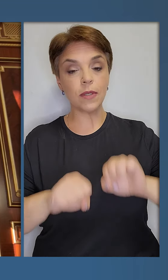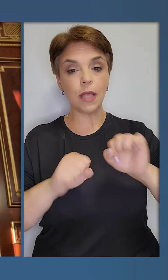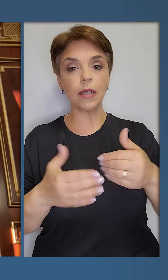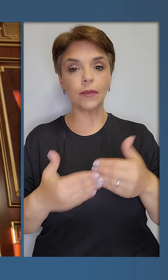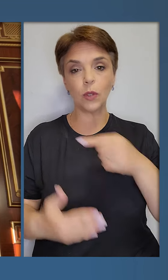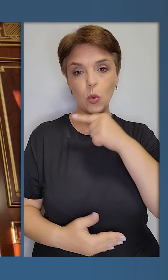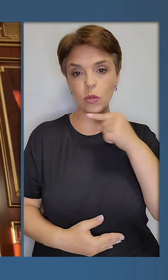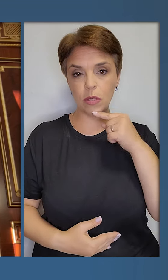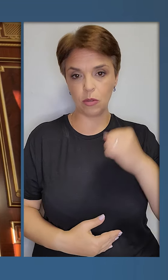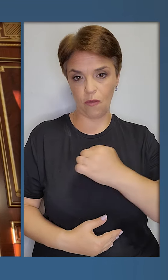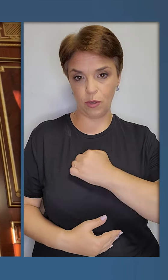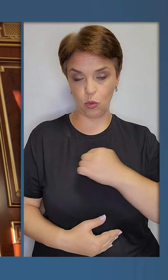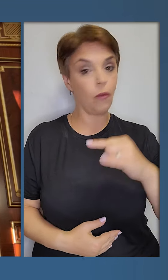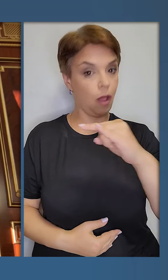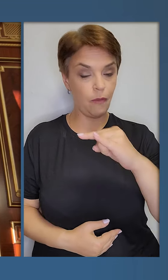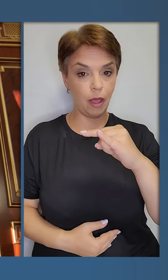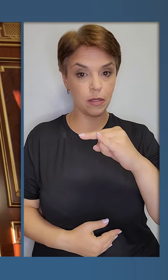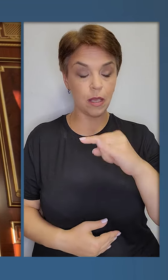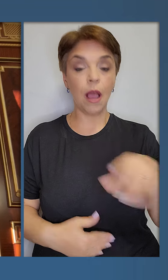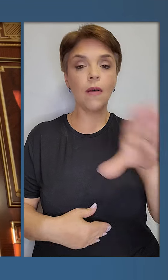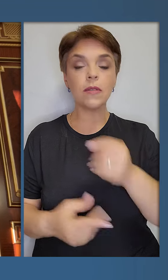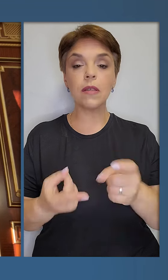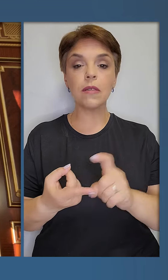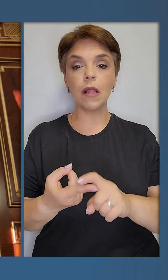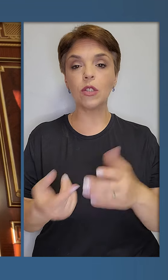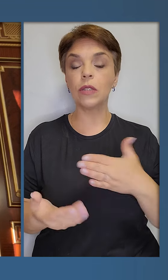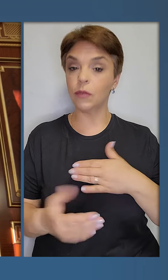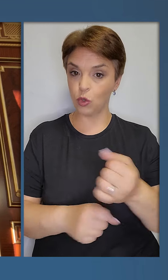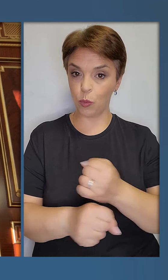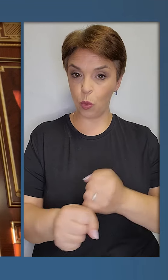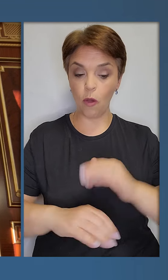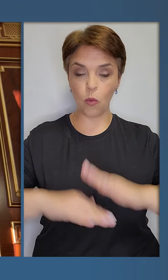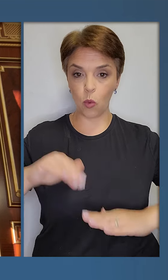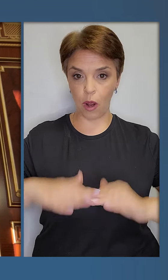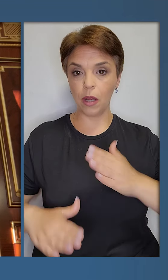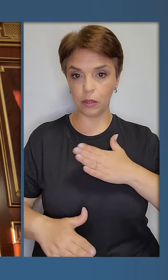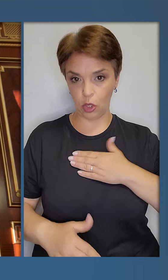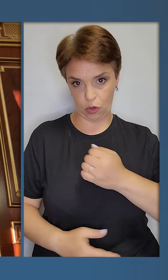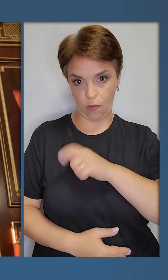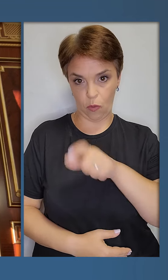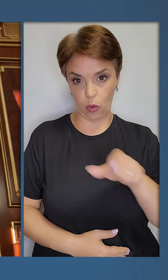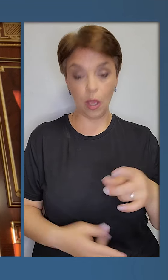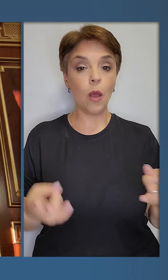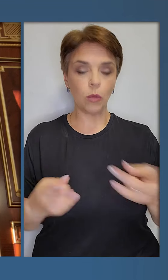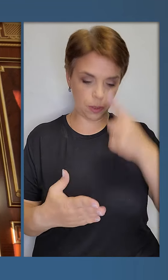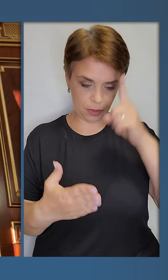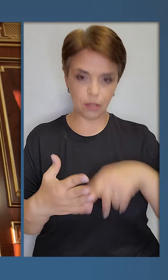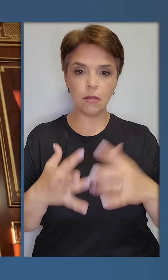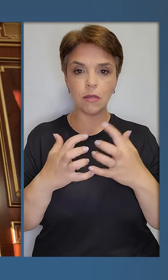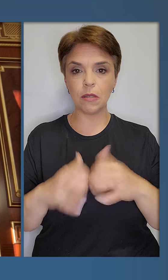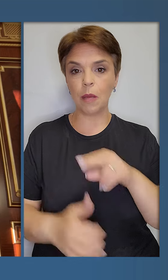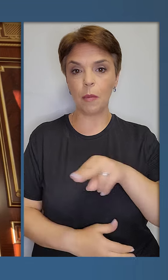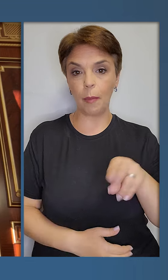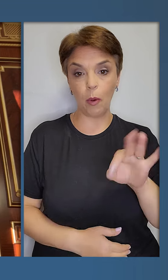і в захисті від російської військової авіації. Все залежить від зброї в руках наших воїнів. Потрібні